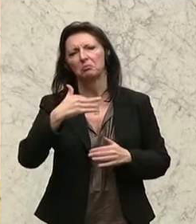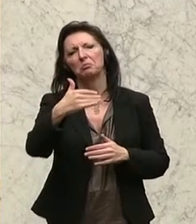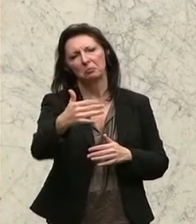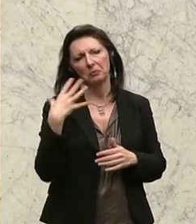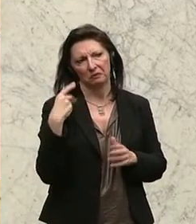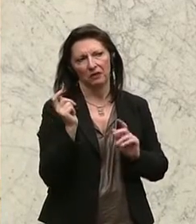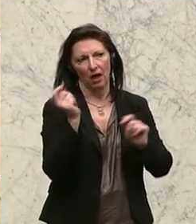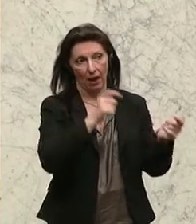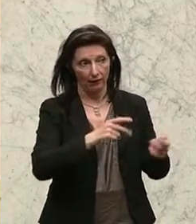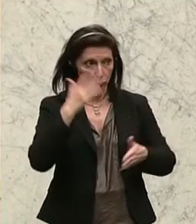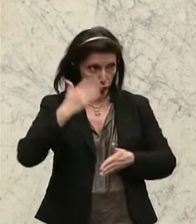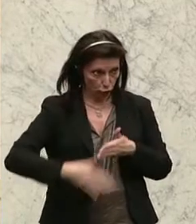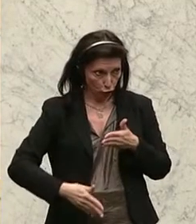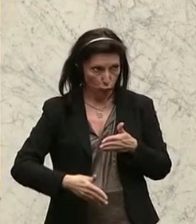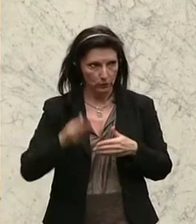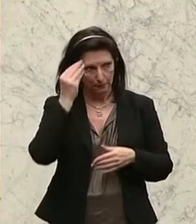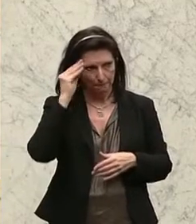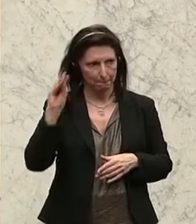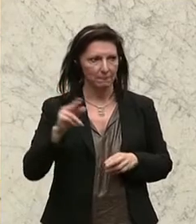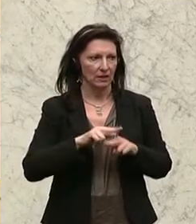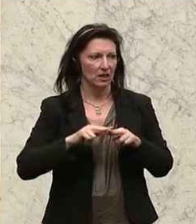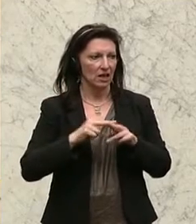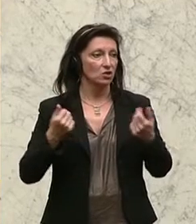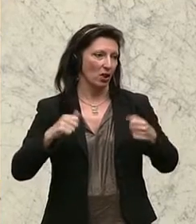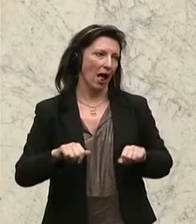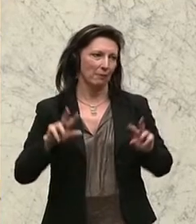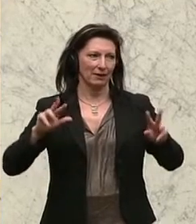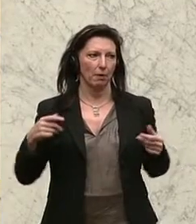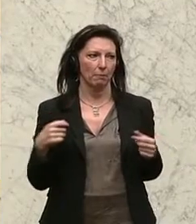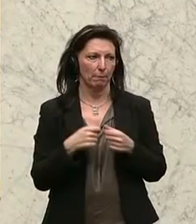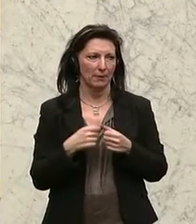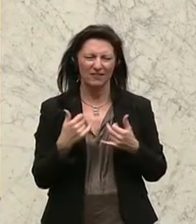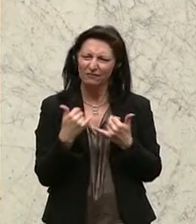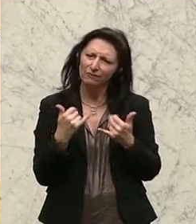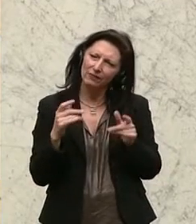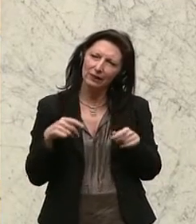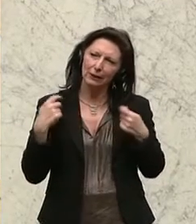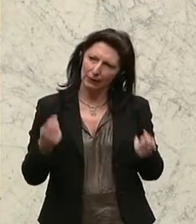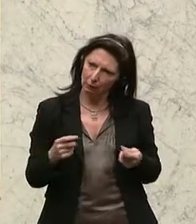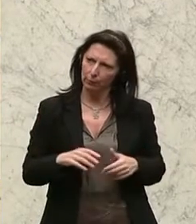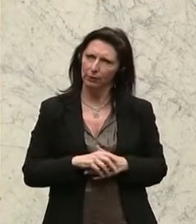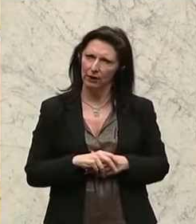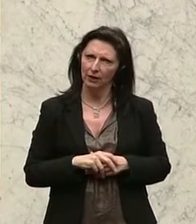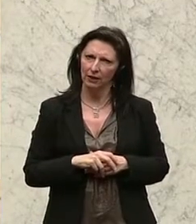Und eins noch zum Schluss, weil es ebenfalls zur Nationalbank passt. Wie kann es sein, dass